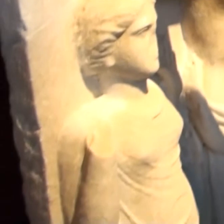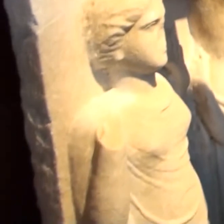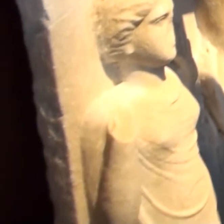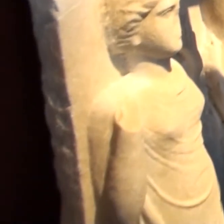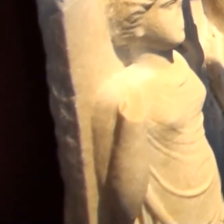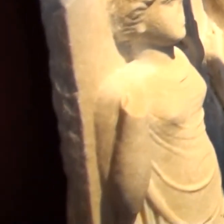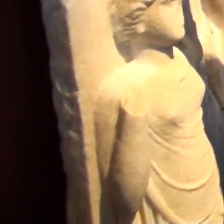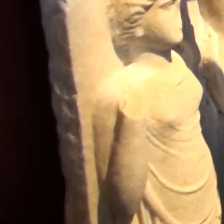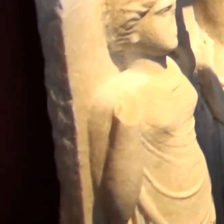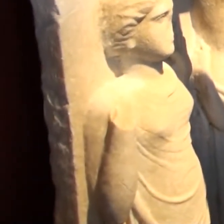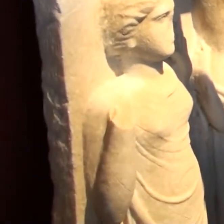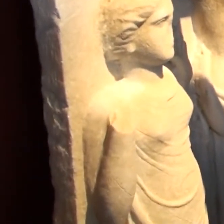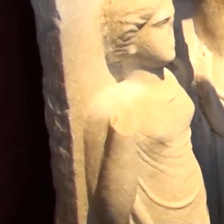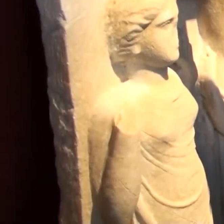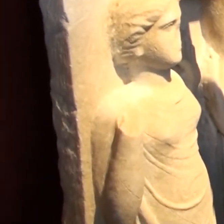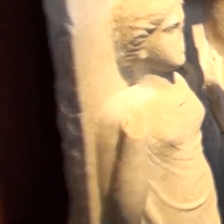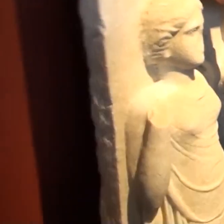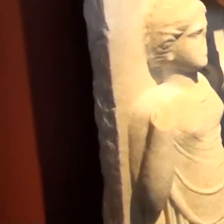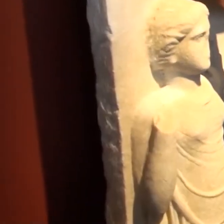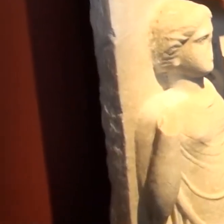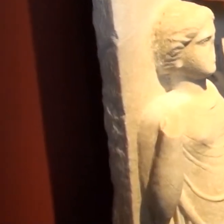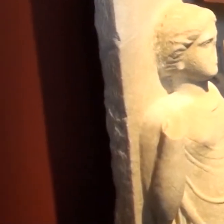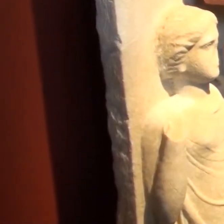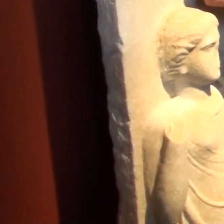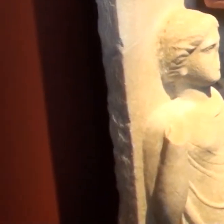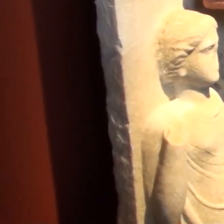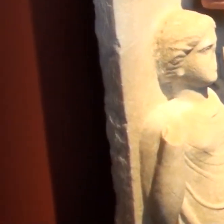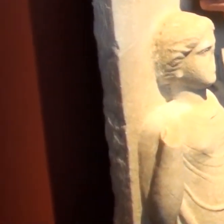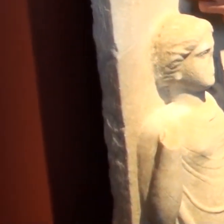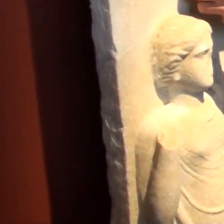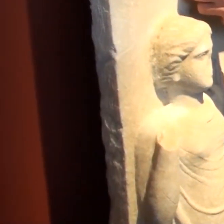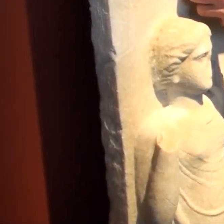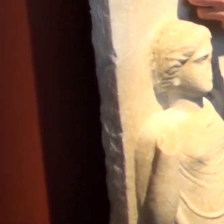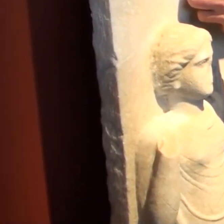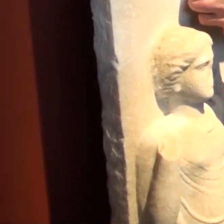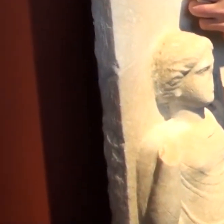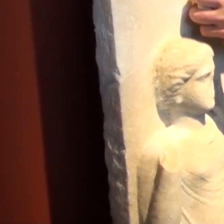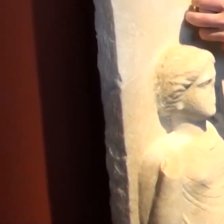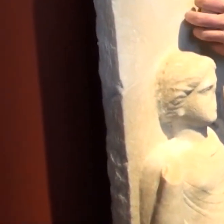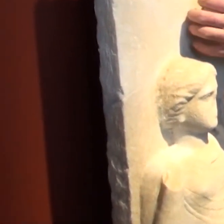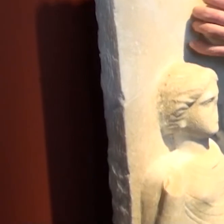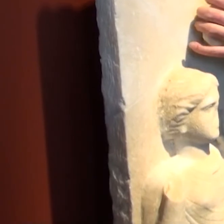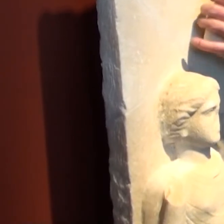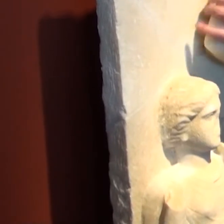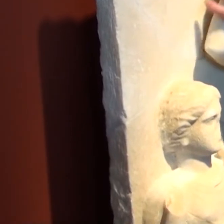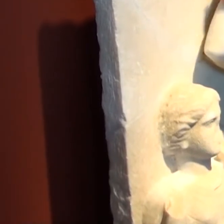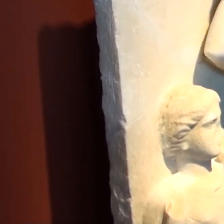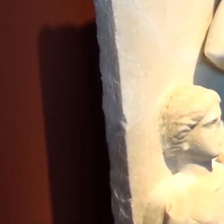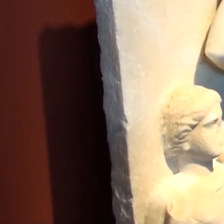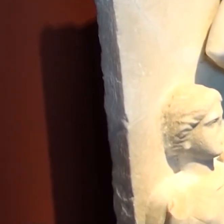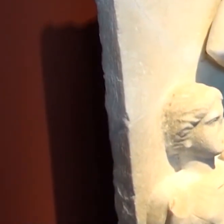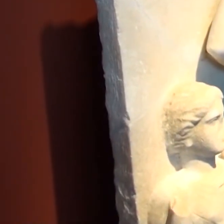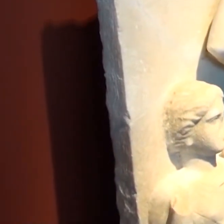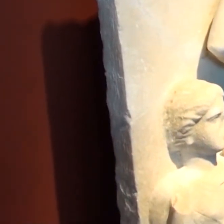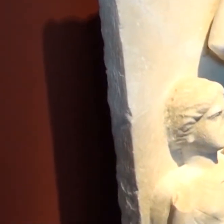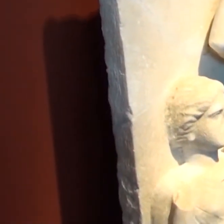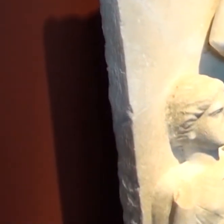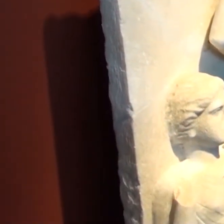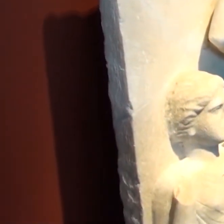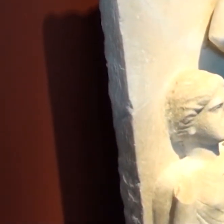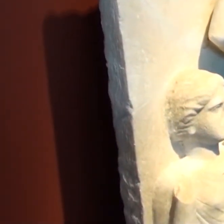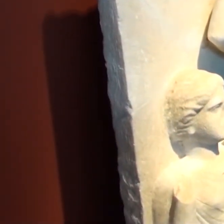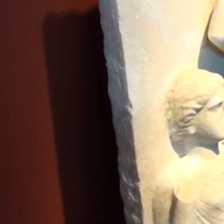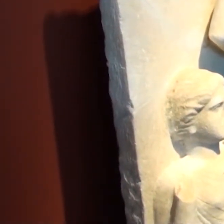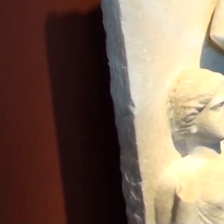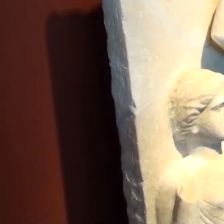Το ρούχο του κρέμεται από τον αριστερό όμο δηλαδή από πάνω ξεκινάει από τον